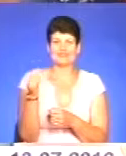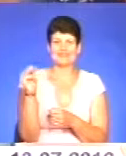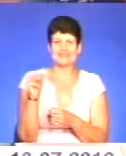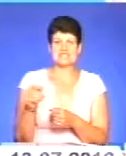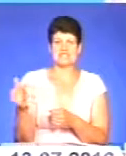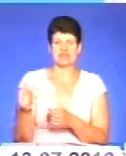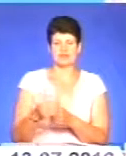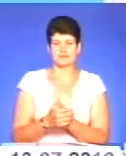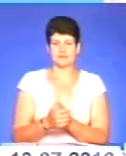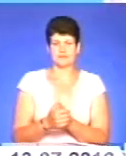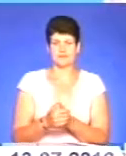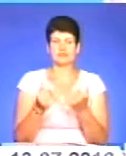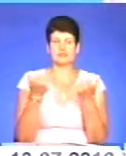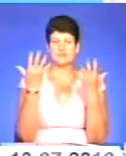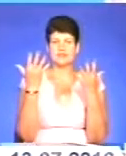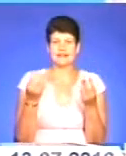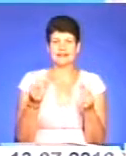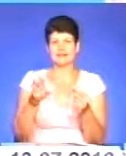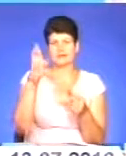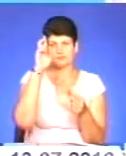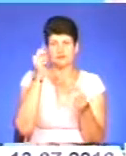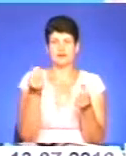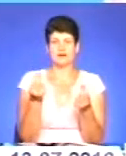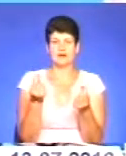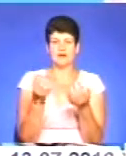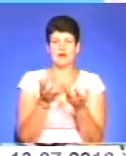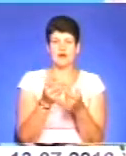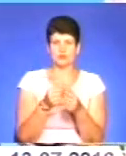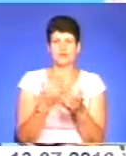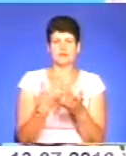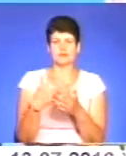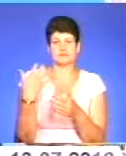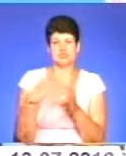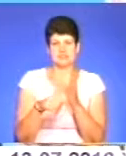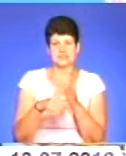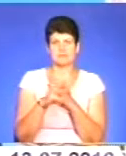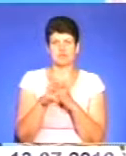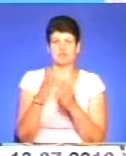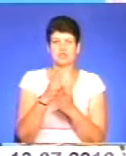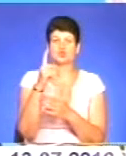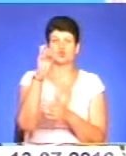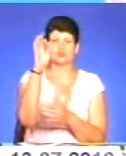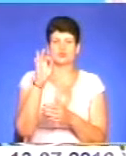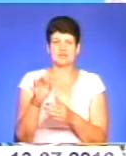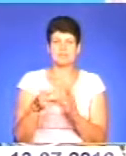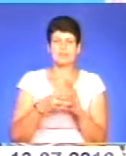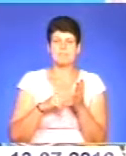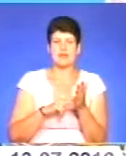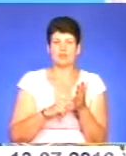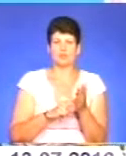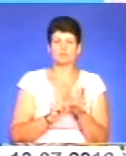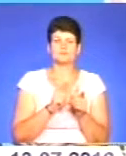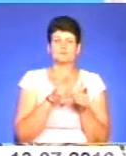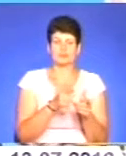гривень. На сьогоднішній день на казначейських рахунках громад вже перебуває понад 40 мільйонів, що складає 100% від плану нахочень. Таким